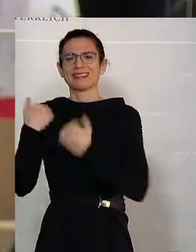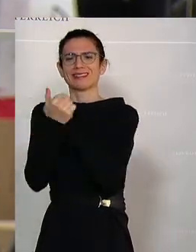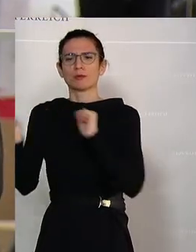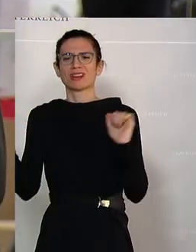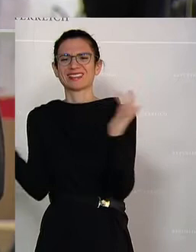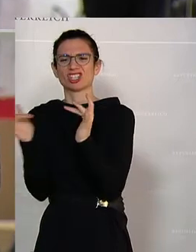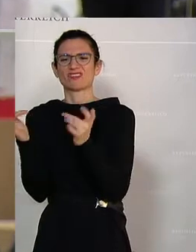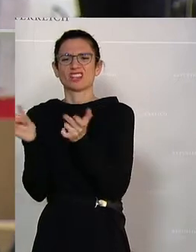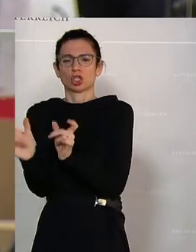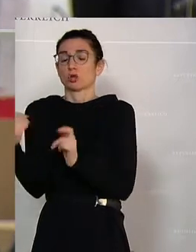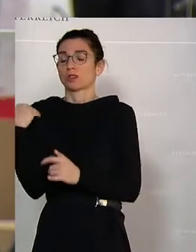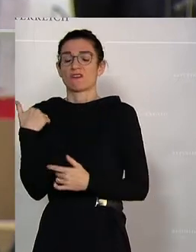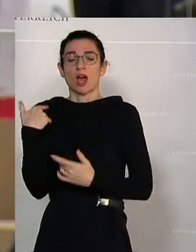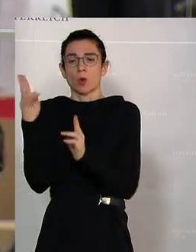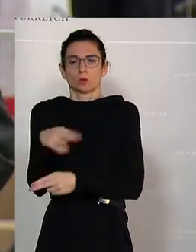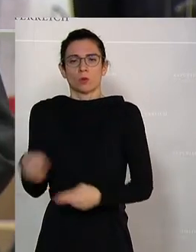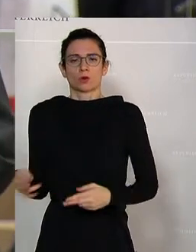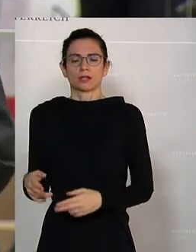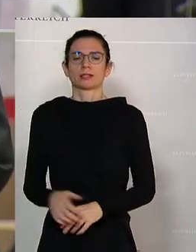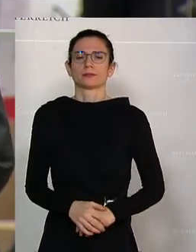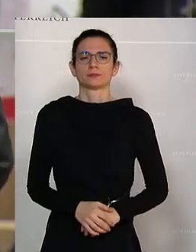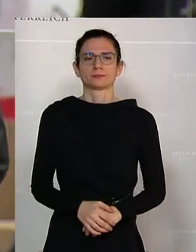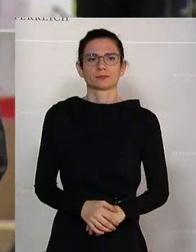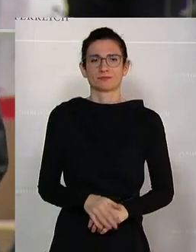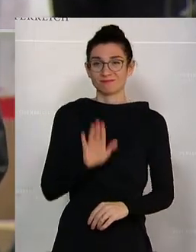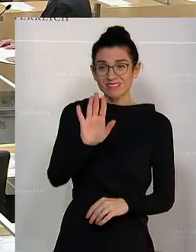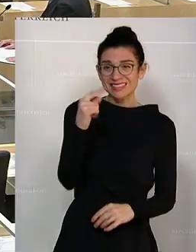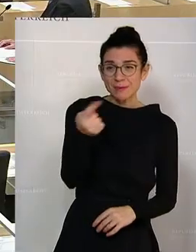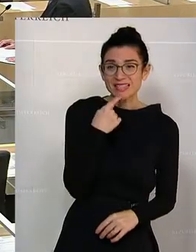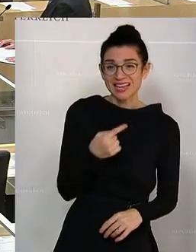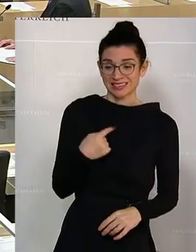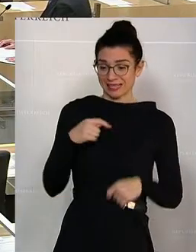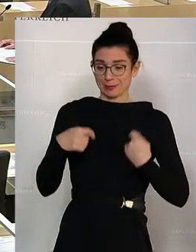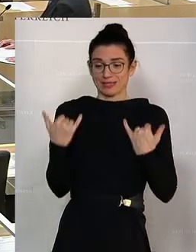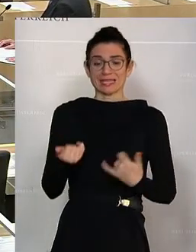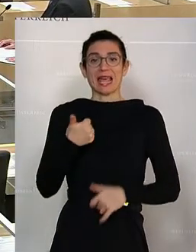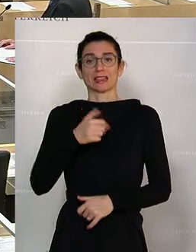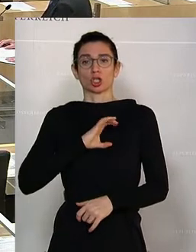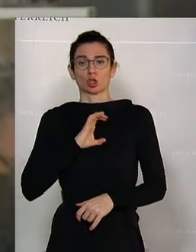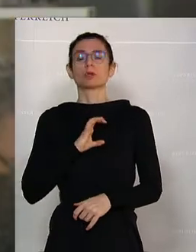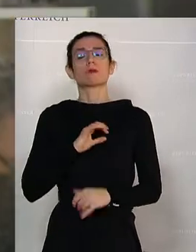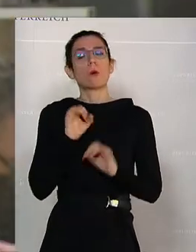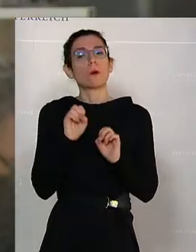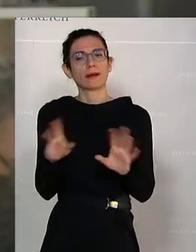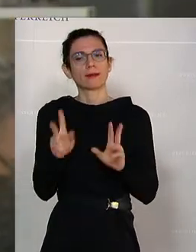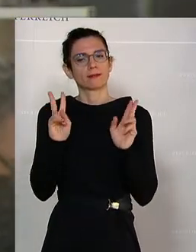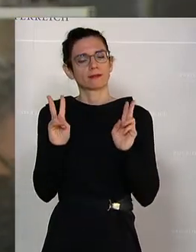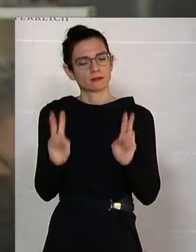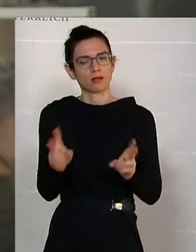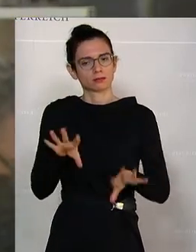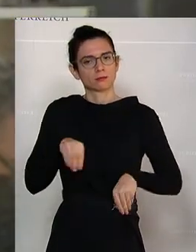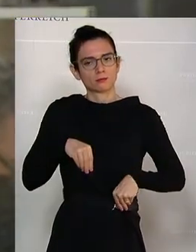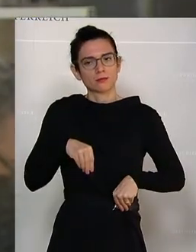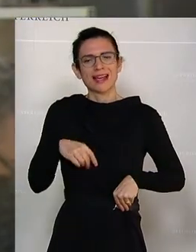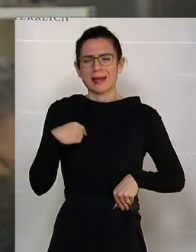zweck- und machtlos. Sie haben von einer Chance gesprochen. Ich erkenne diese Chance an und gestatten